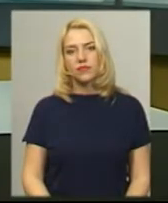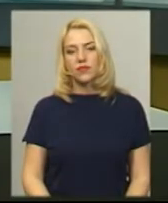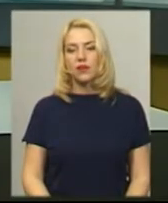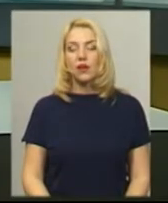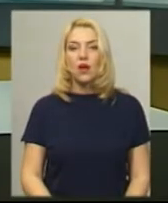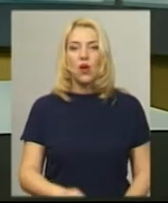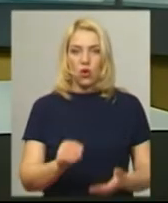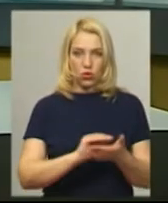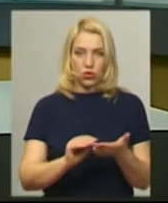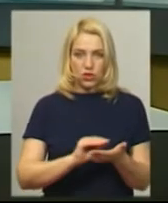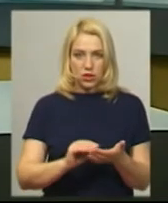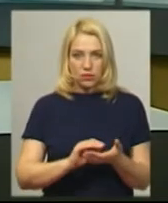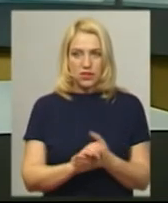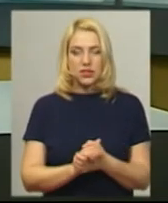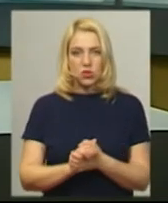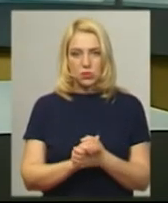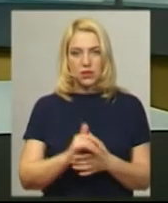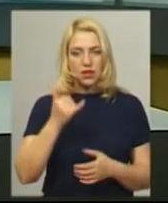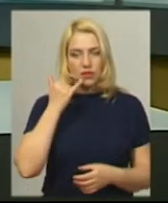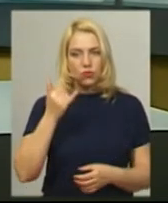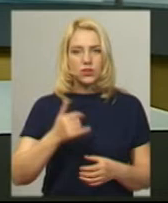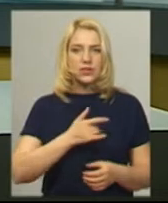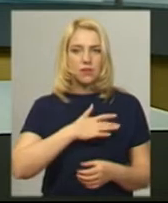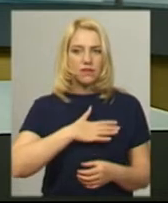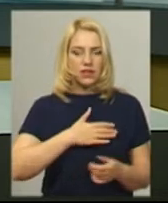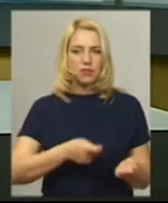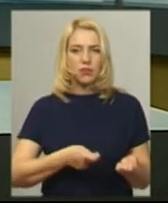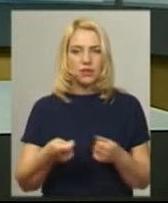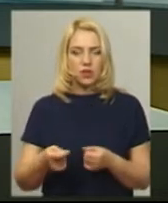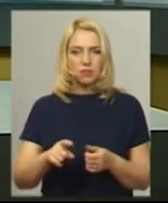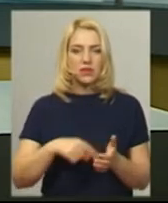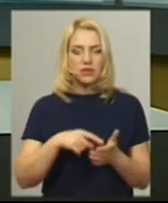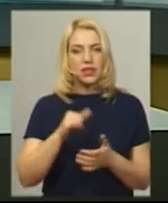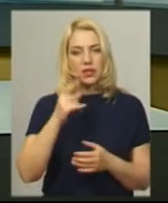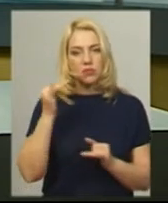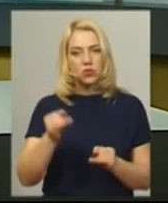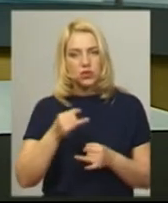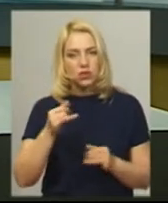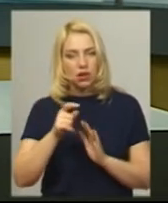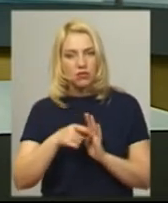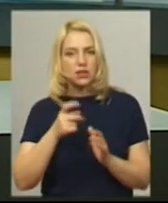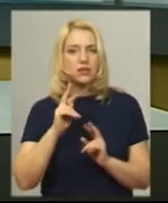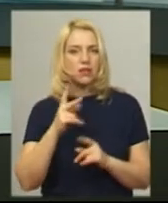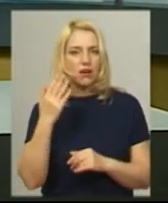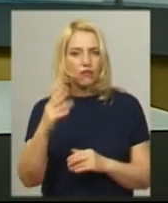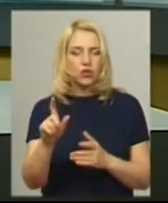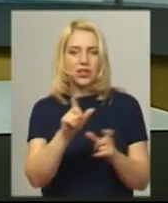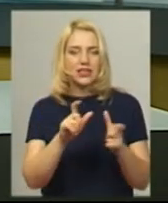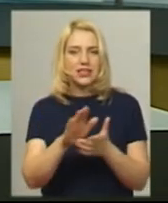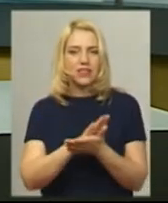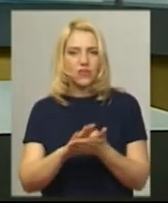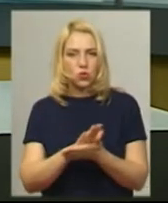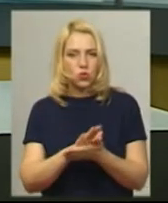Кореспонденти Суспільного телефоном зв'язалися із приватними перевізниками міста та поцікавилися, як вони дезінфікують транспорт.